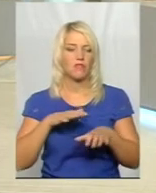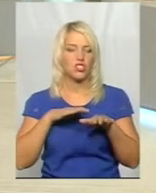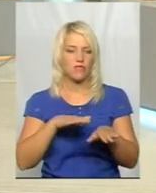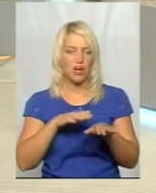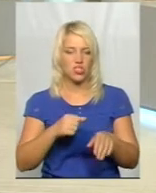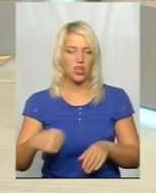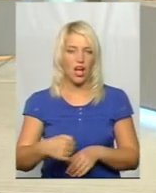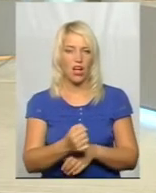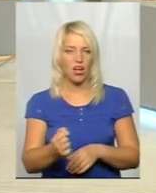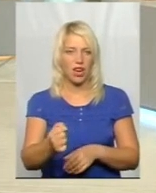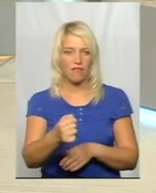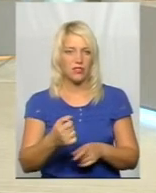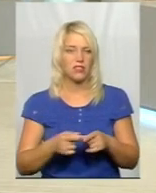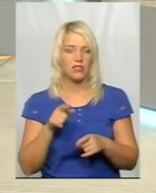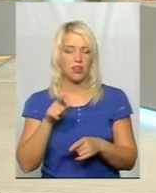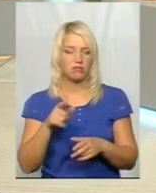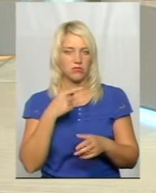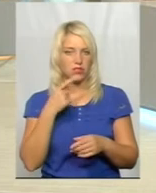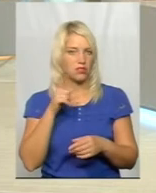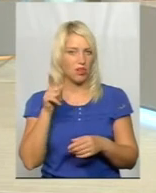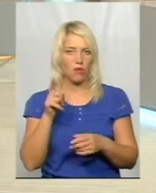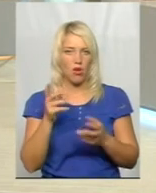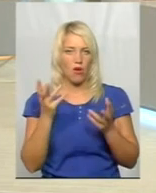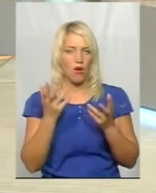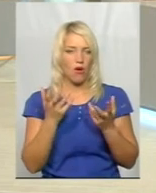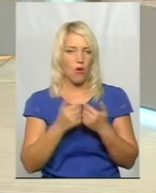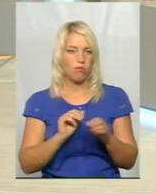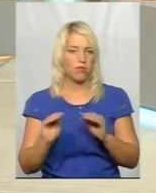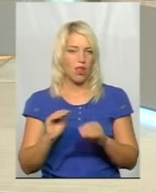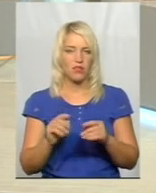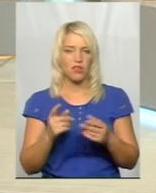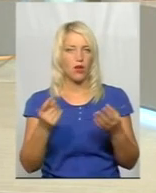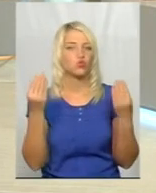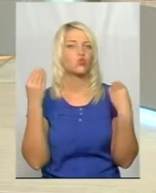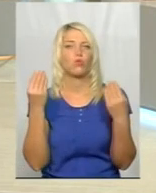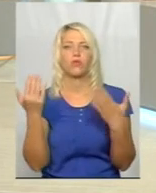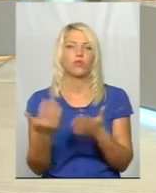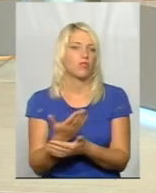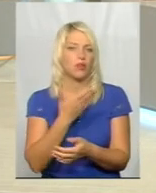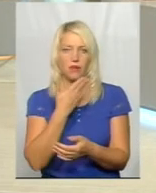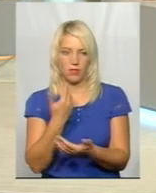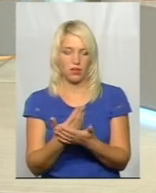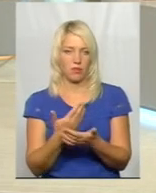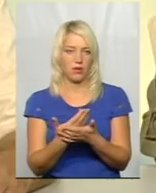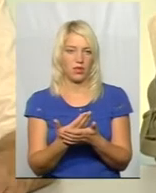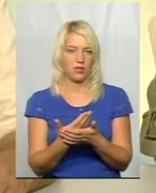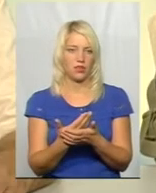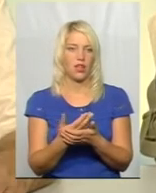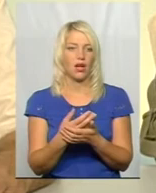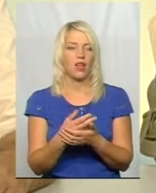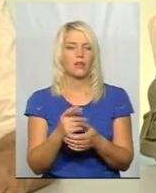І я хочу сказати, що там обладнання, я не супернове, те, що можуть собі дозволити товаровиробники,